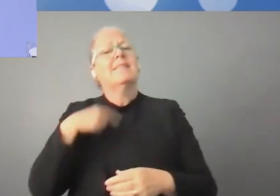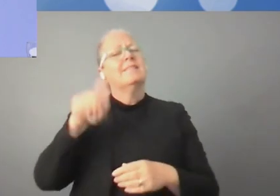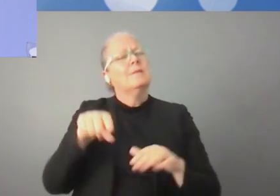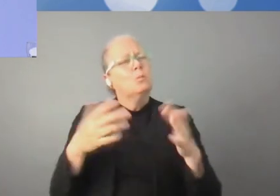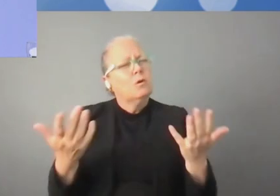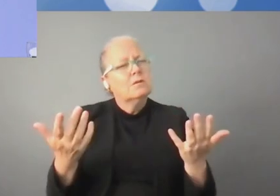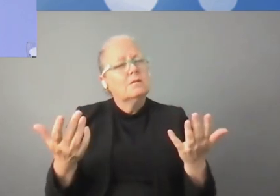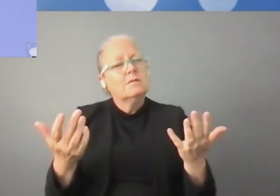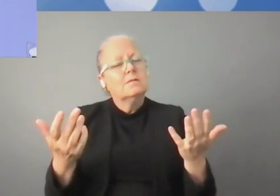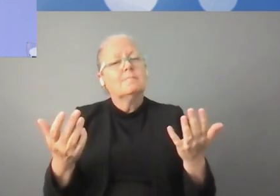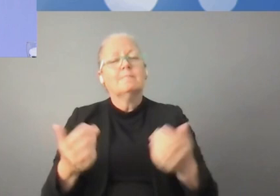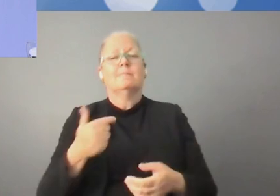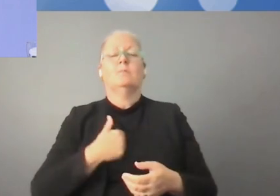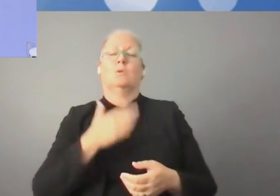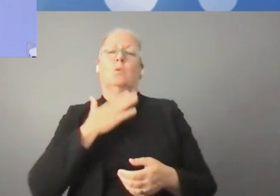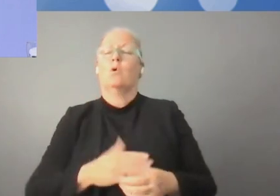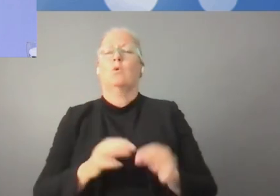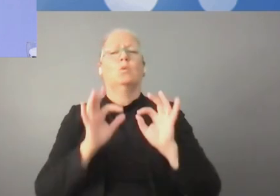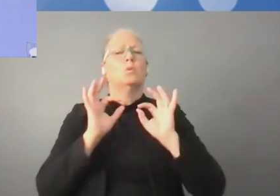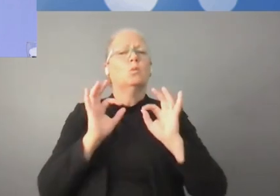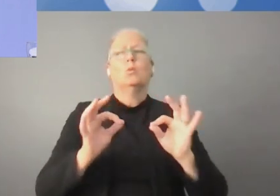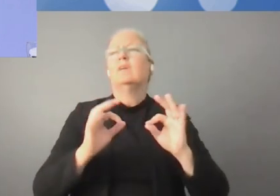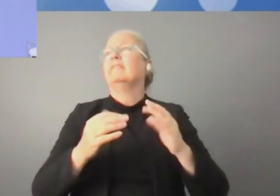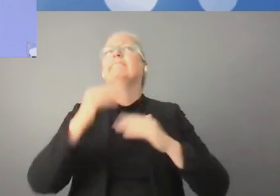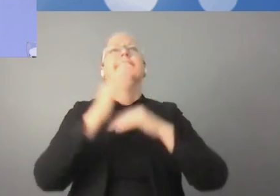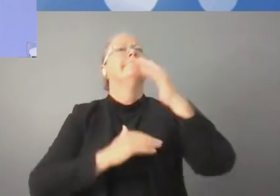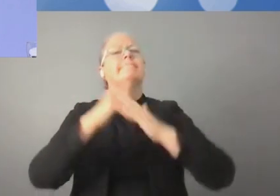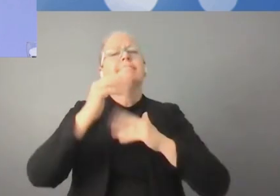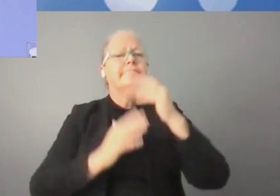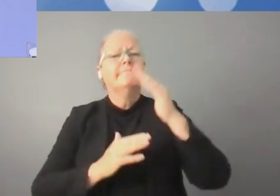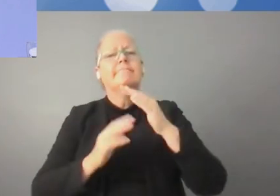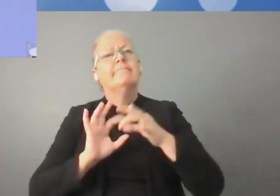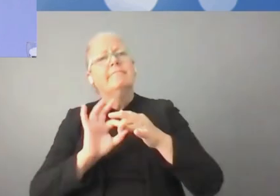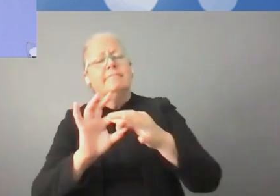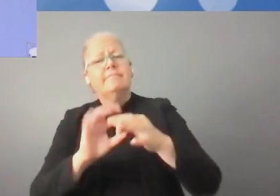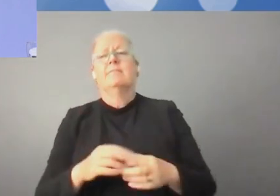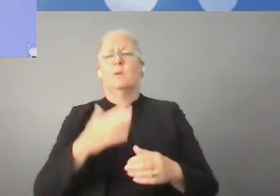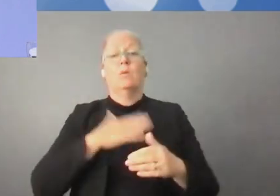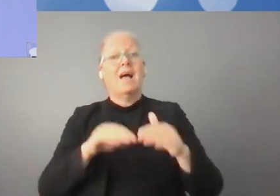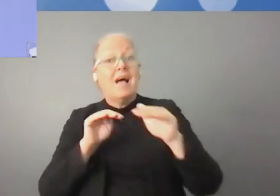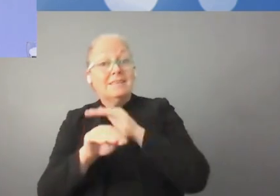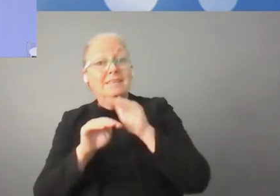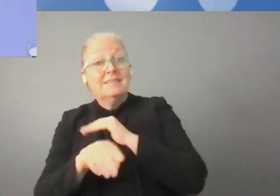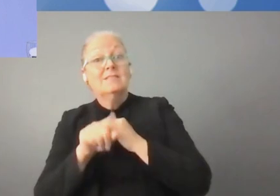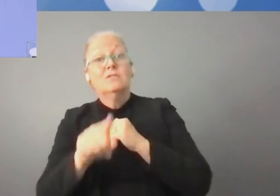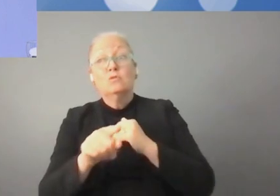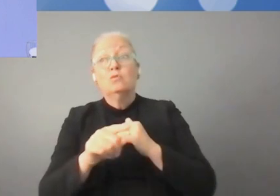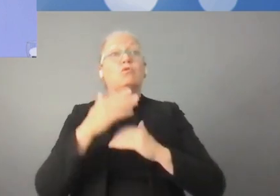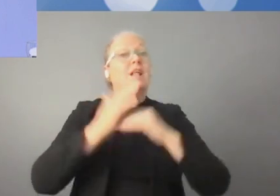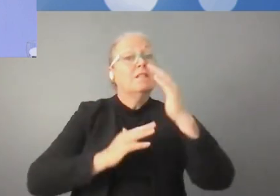en ligne. L'être humain doit être respecté en ligne, comme dans la vie.